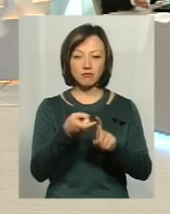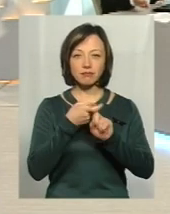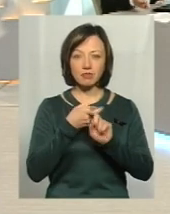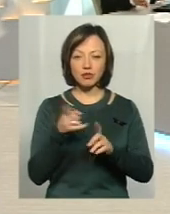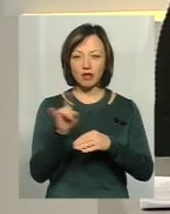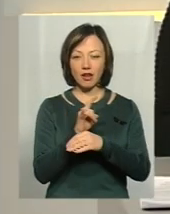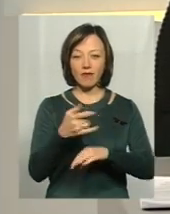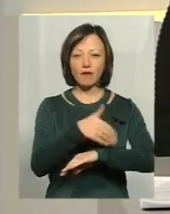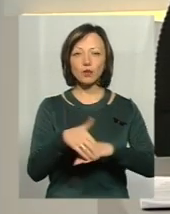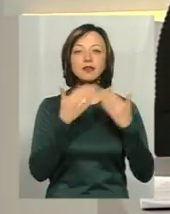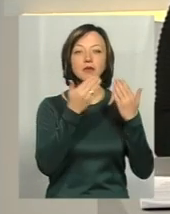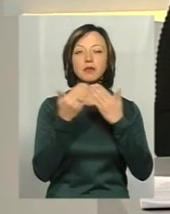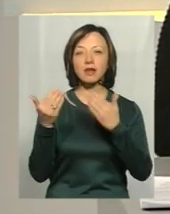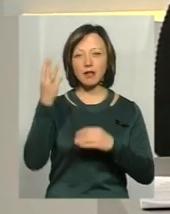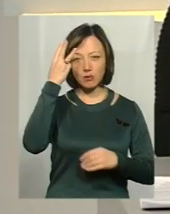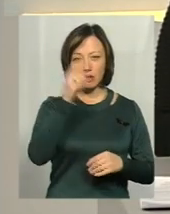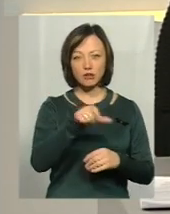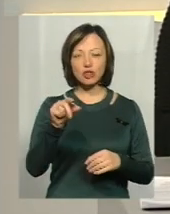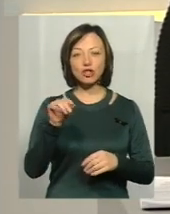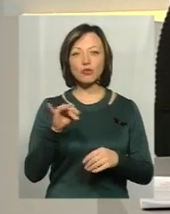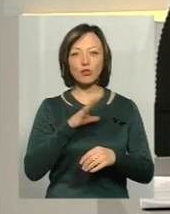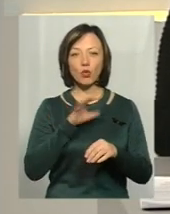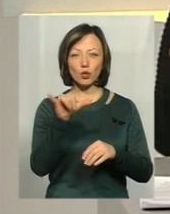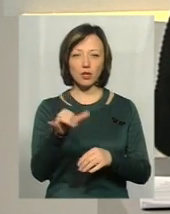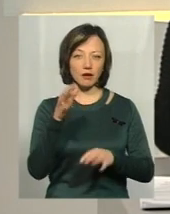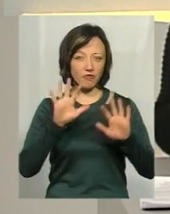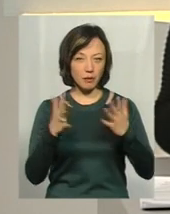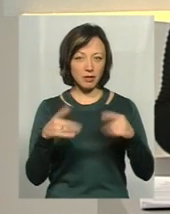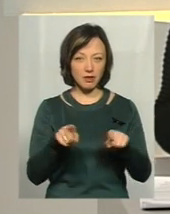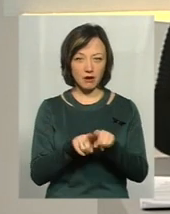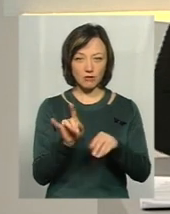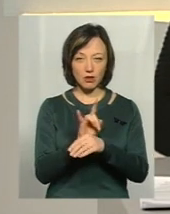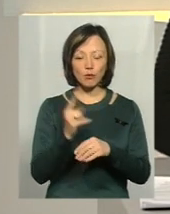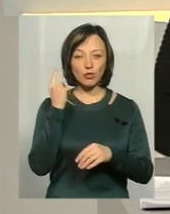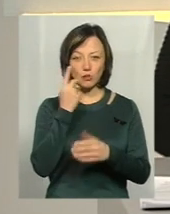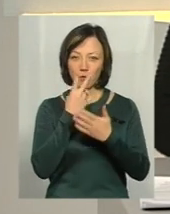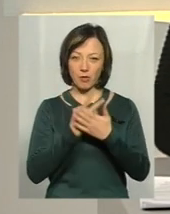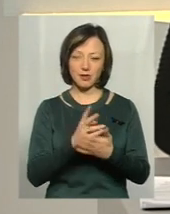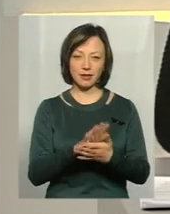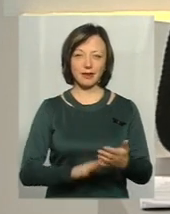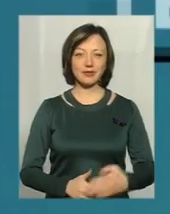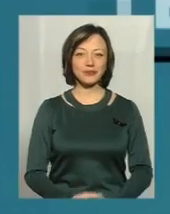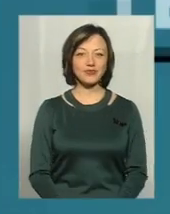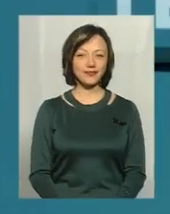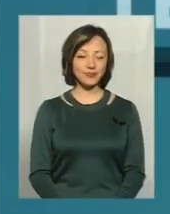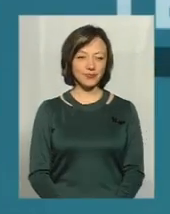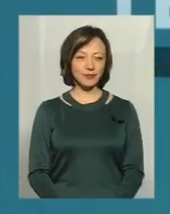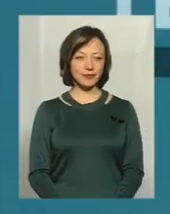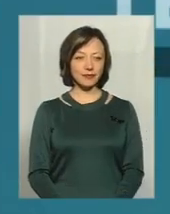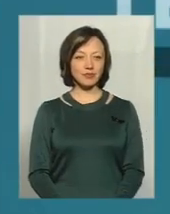вийшли просто на вулиці і запитали хмельничан, чи був в них такий досвід. А що ми почули, зараз ми побачимо у сюжеті. Прошу.